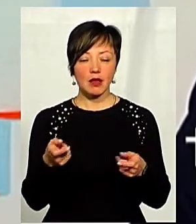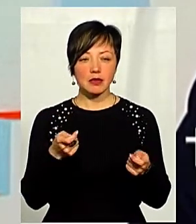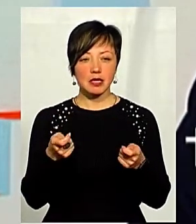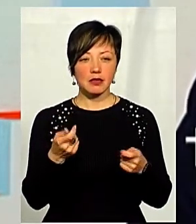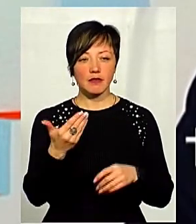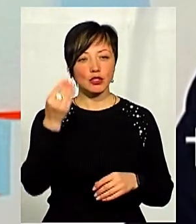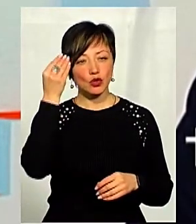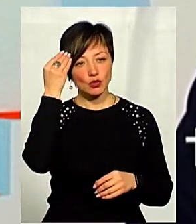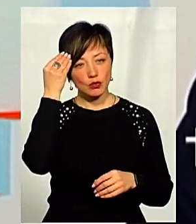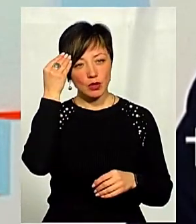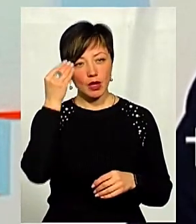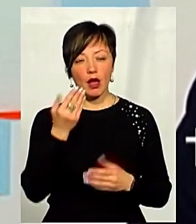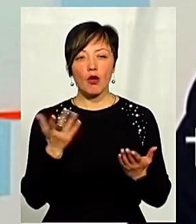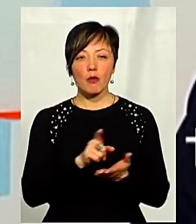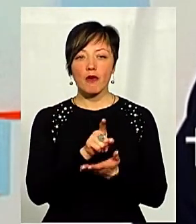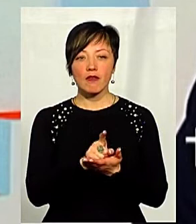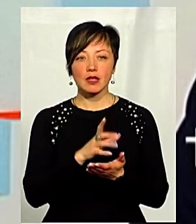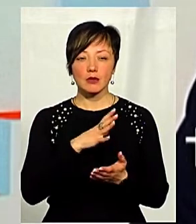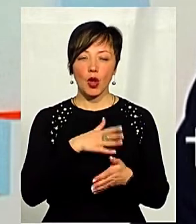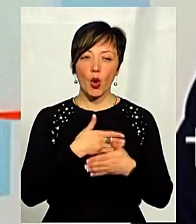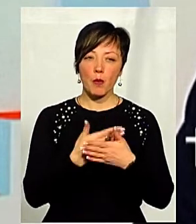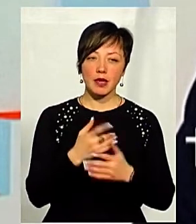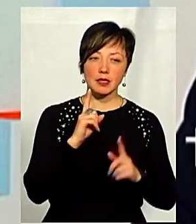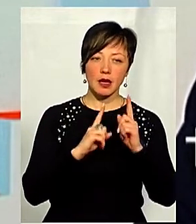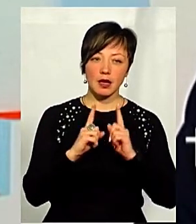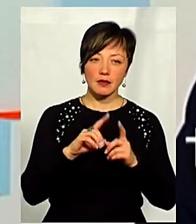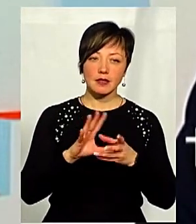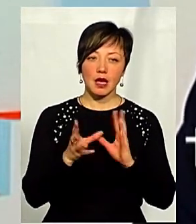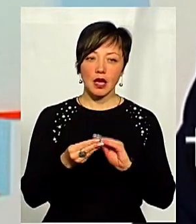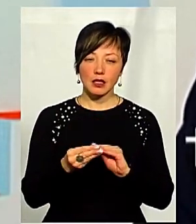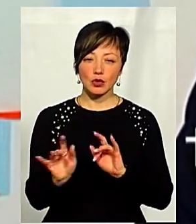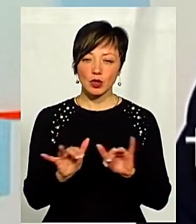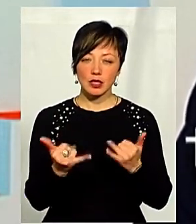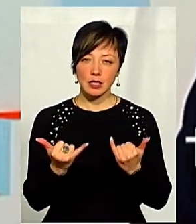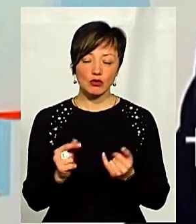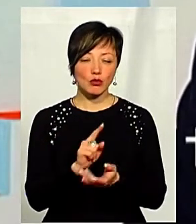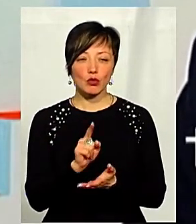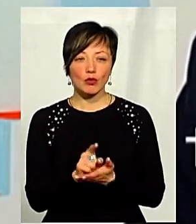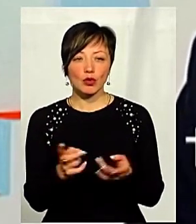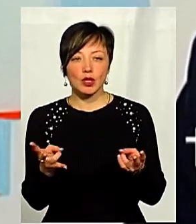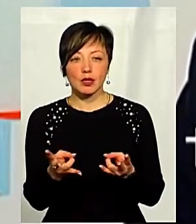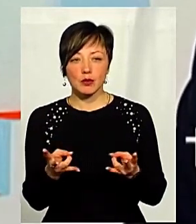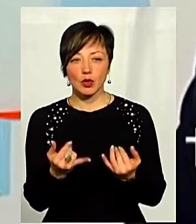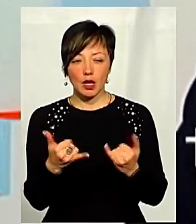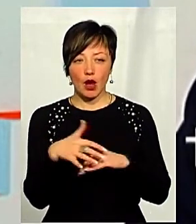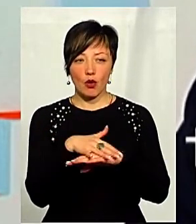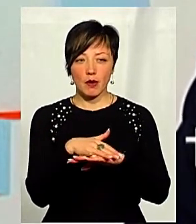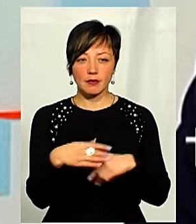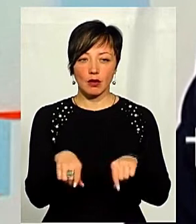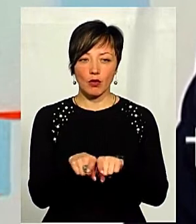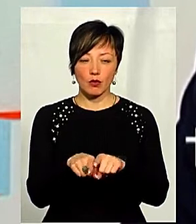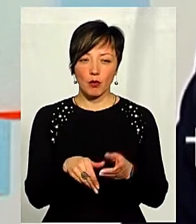Яка ваша думка, кой повинна бути саме, чи громадська рада, взагалі та, діє зараз, взагалі, що потрібно для громадськоїції, щоб вона